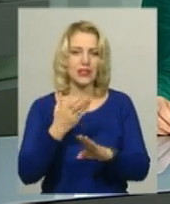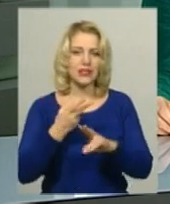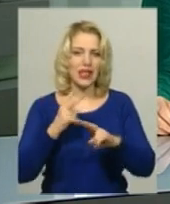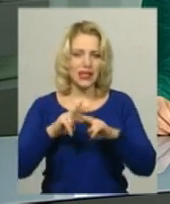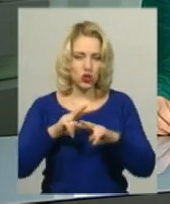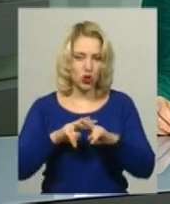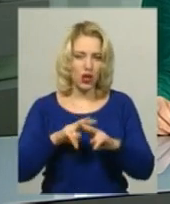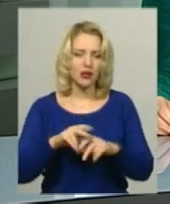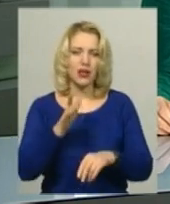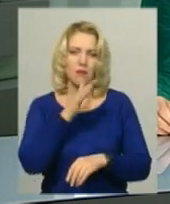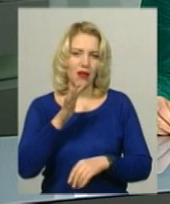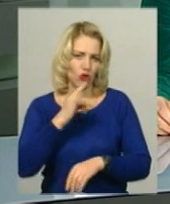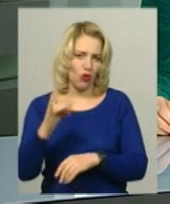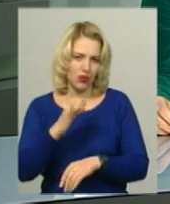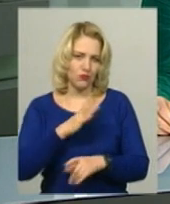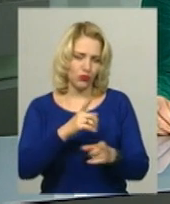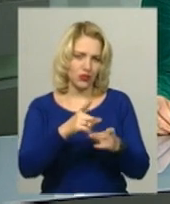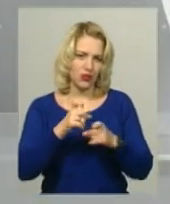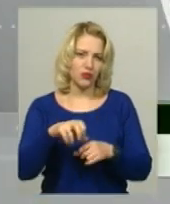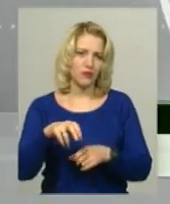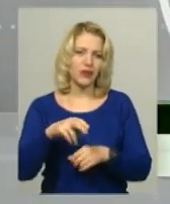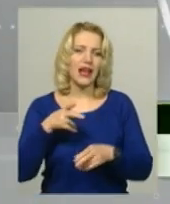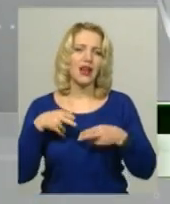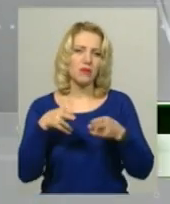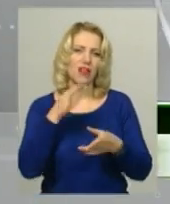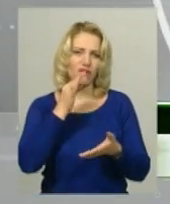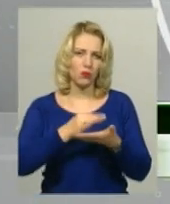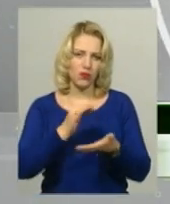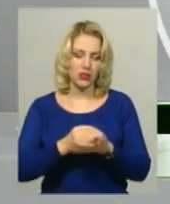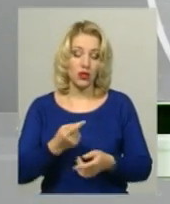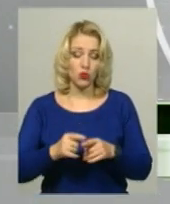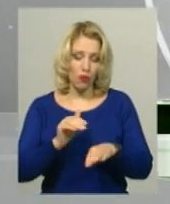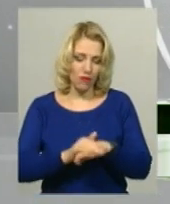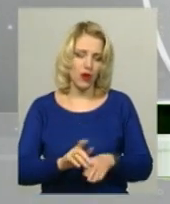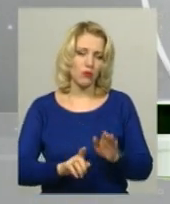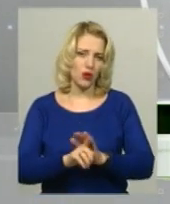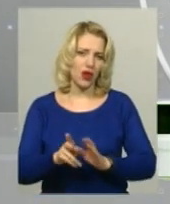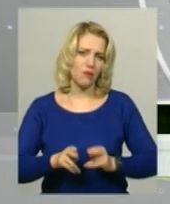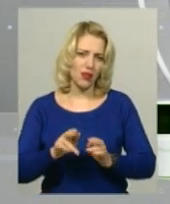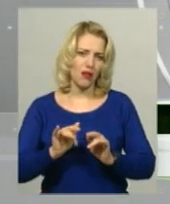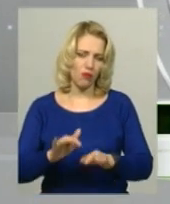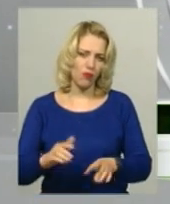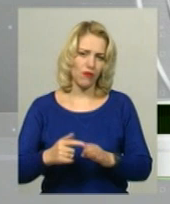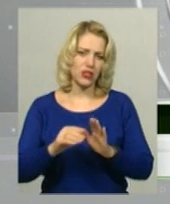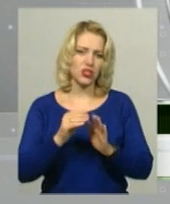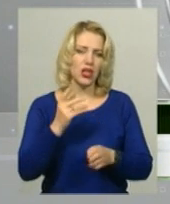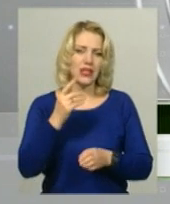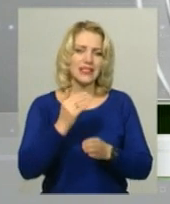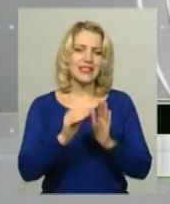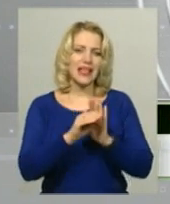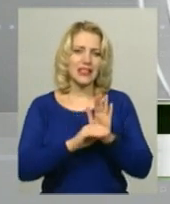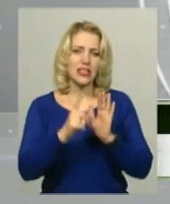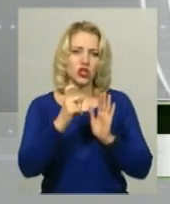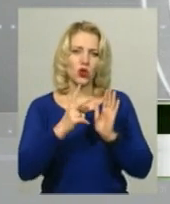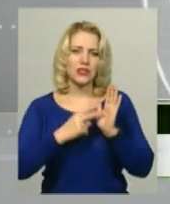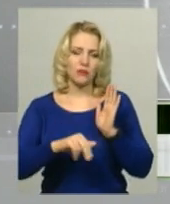відповідальності, розповідає Олег Поворознюк. По даному факту, відкрито кримінальне провадження за частиною 2 статті 186 Кримінального